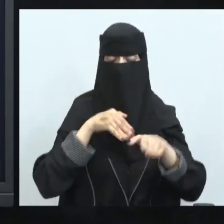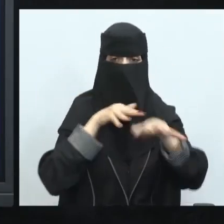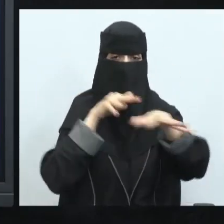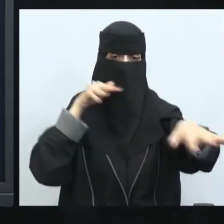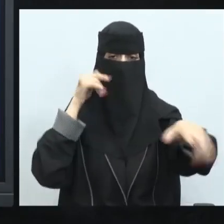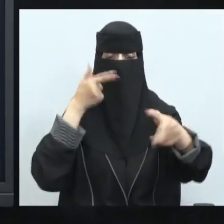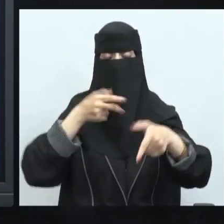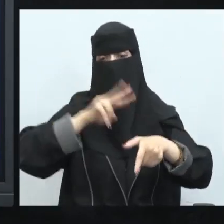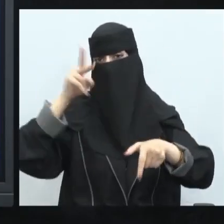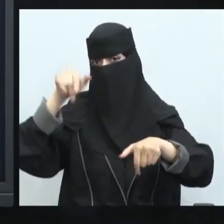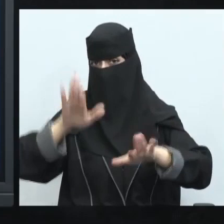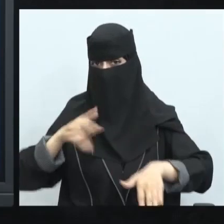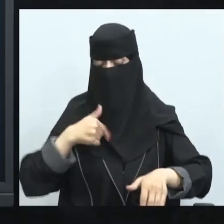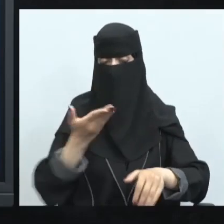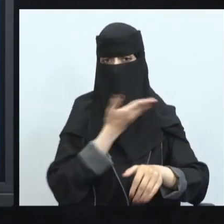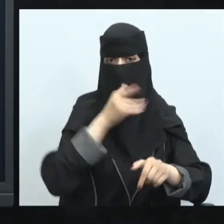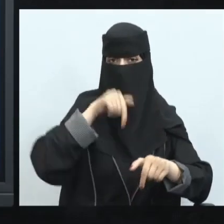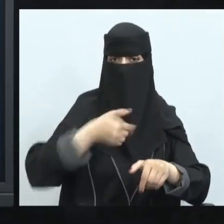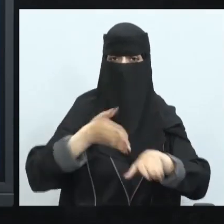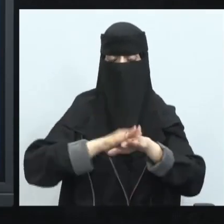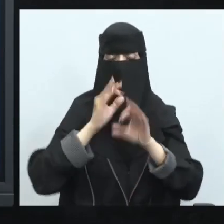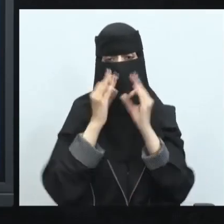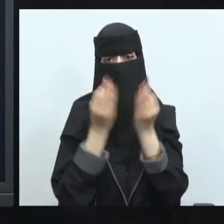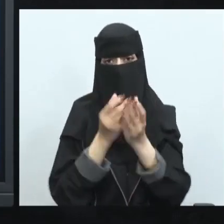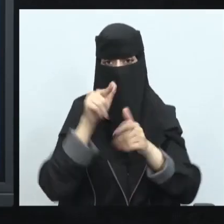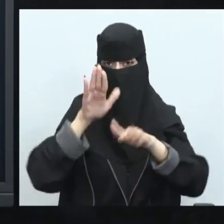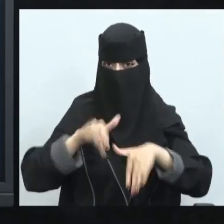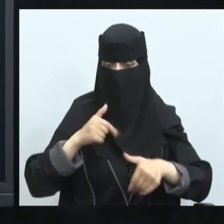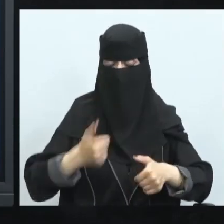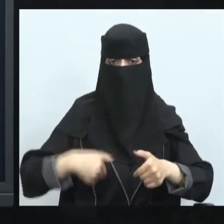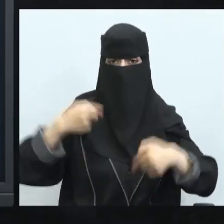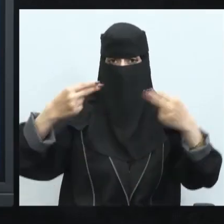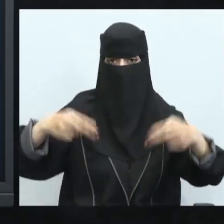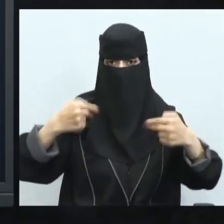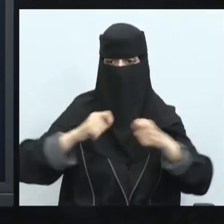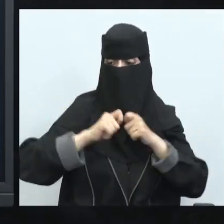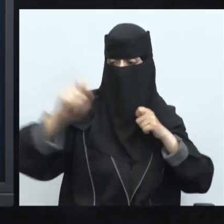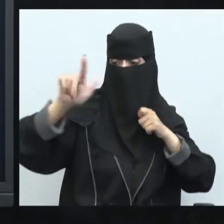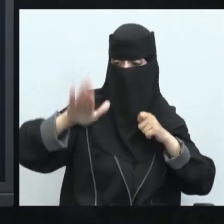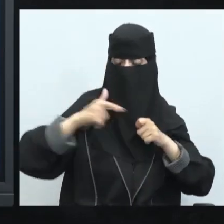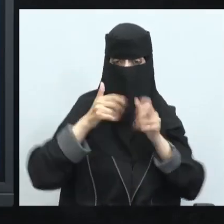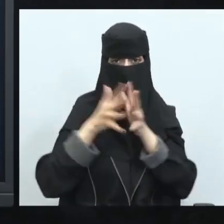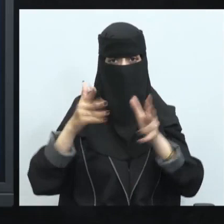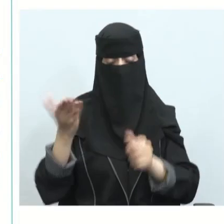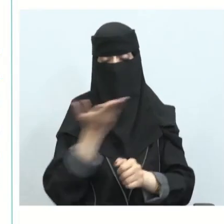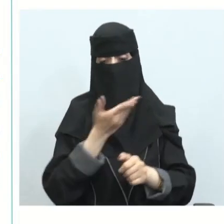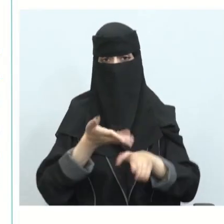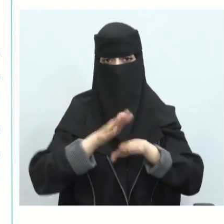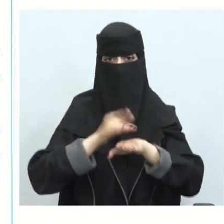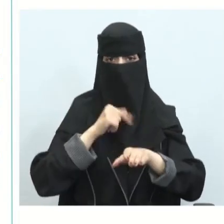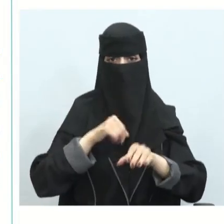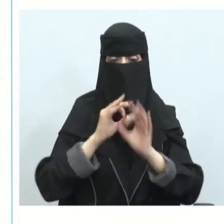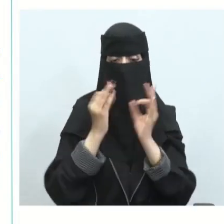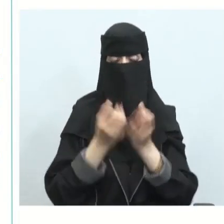وغيره وبالتالي يكون لك تأثير على المجتمع إذن الفعالية أبعادها كبيرة ومؤثرة كما ذكرنا على المجتمع